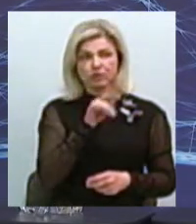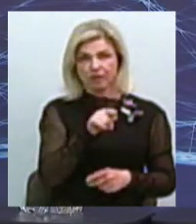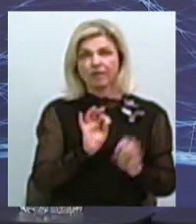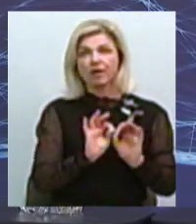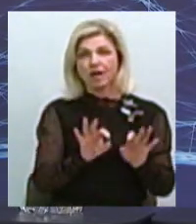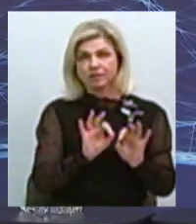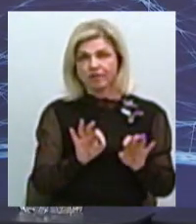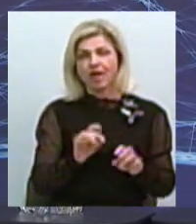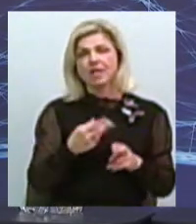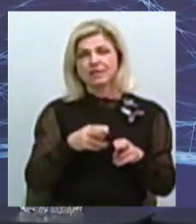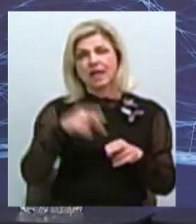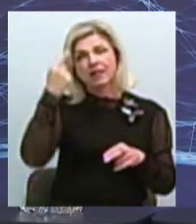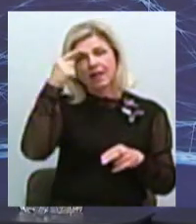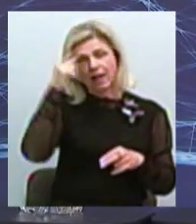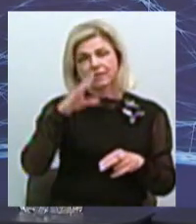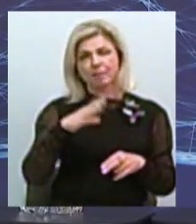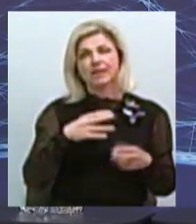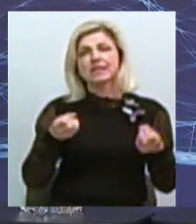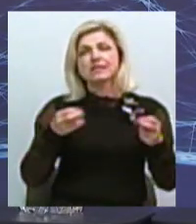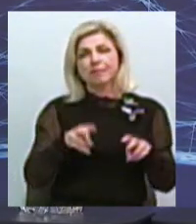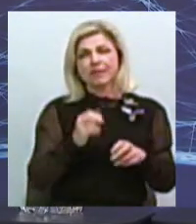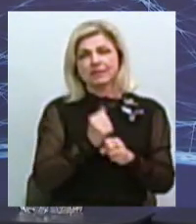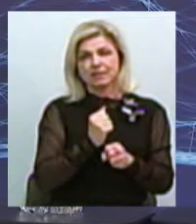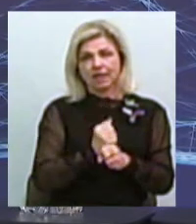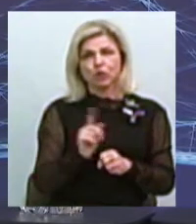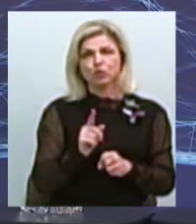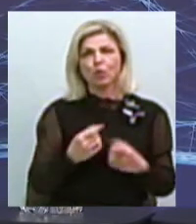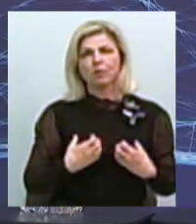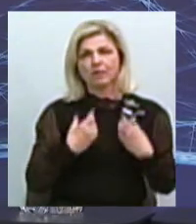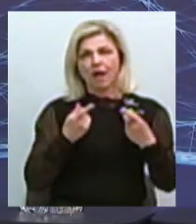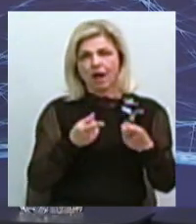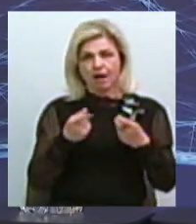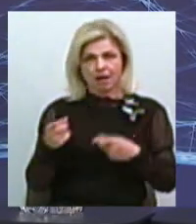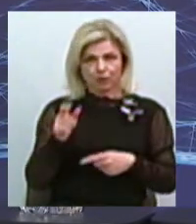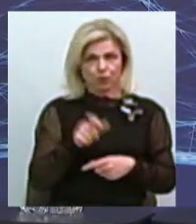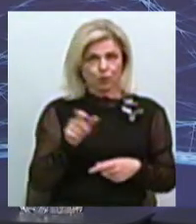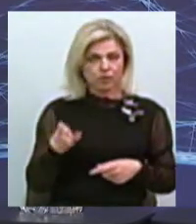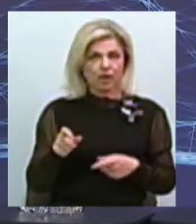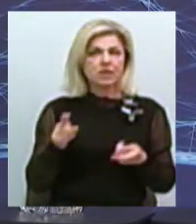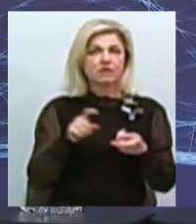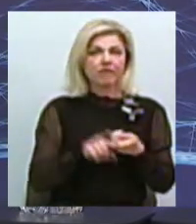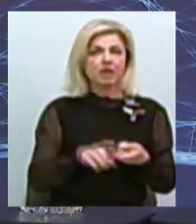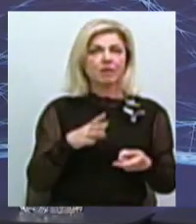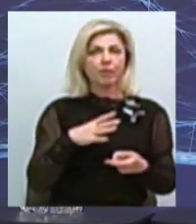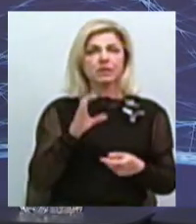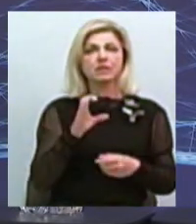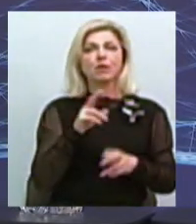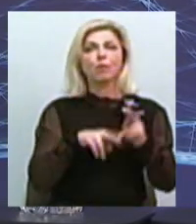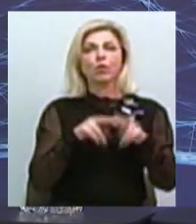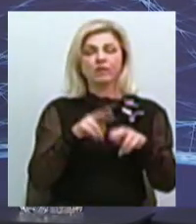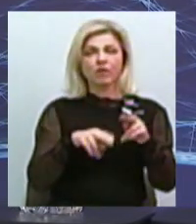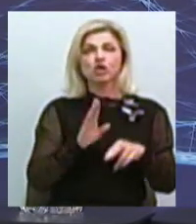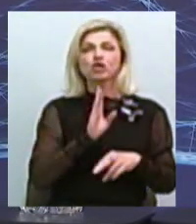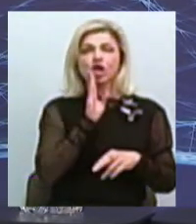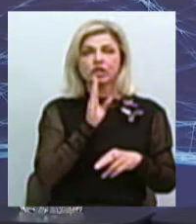була спеціально створена для того, щоб трошечки налякати людей. Було пов'язано це з будівництвом Пелагеївського